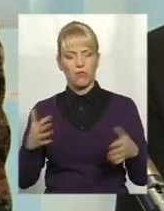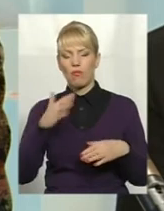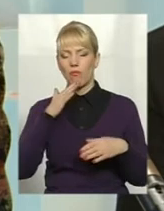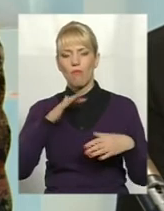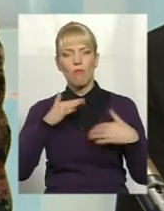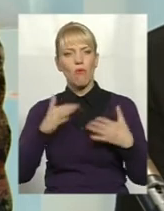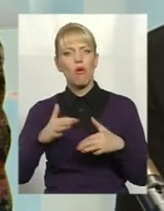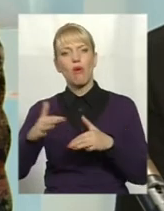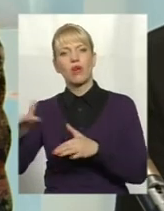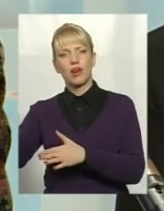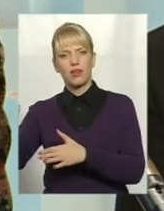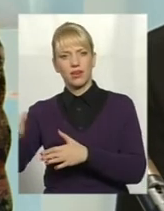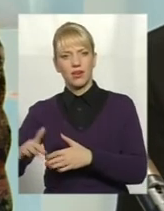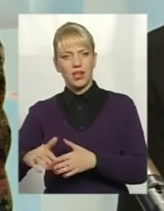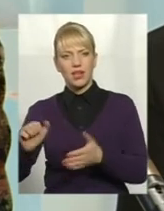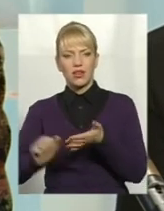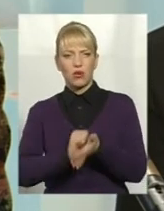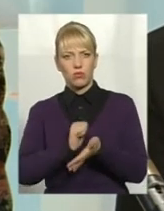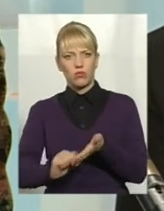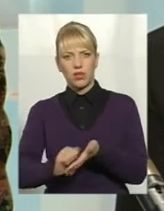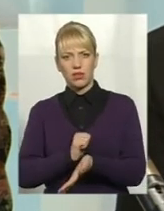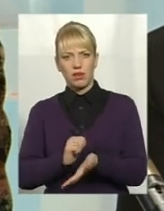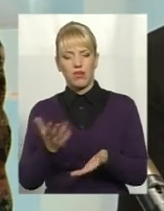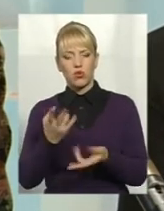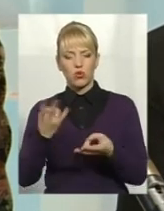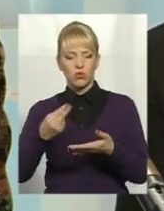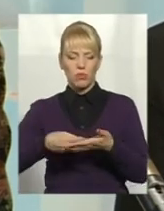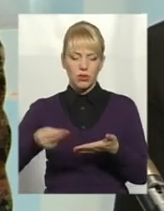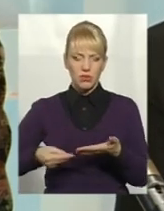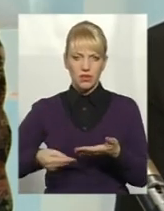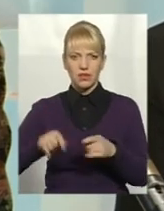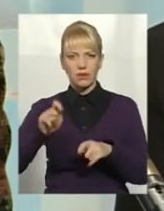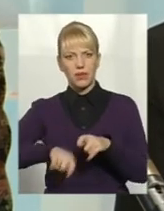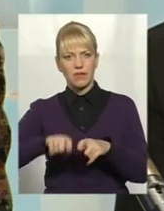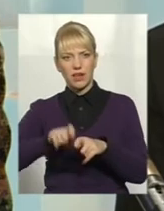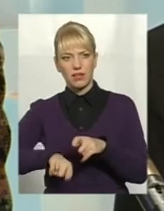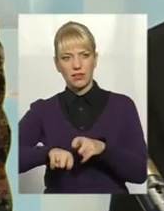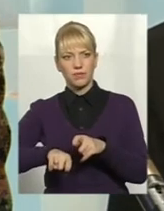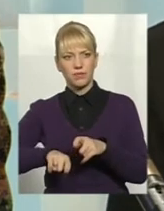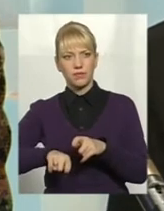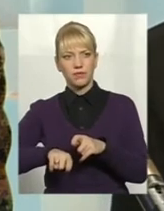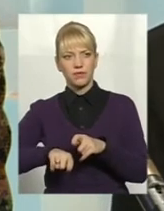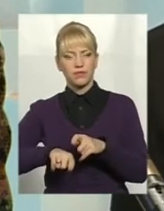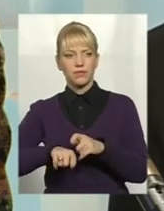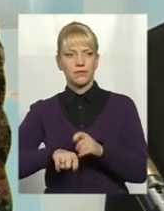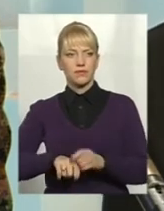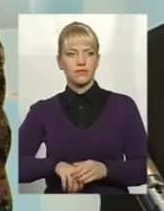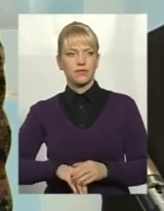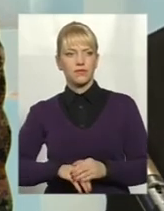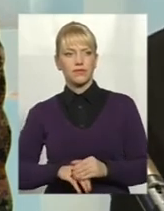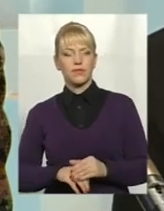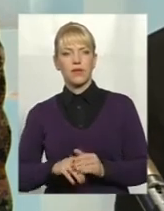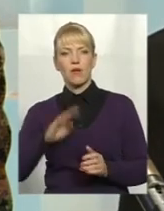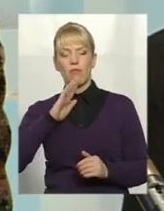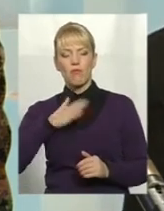документів, які треба підписувати. Праще яд. Мой шеф, вище стоярці,